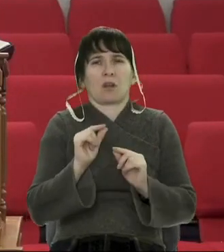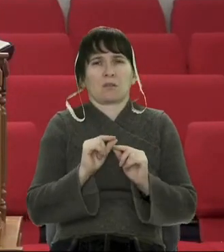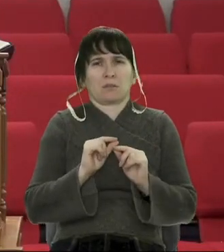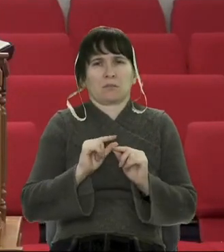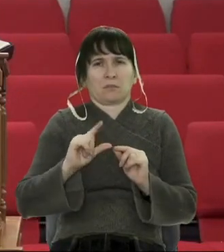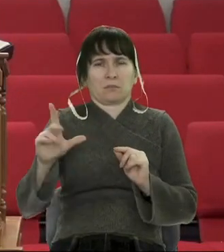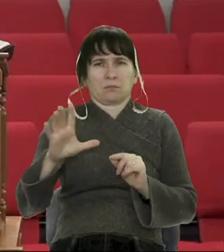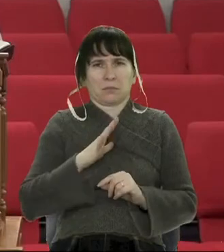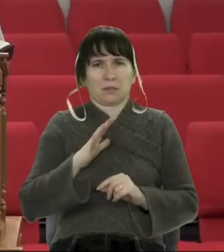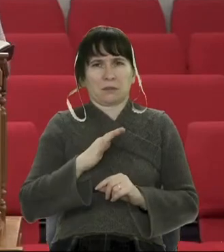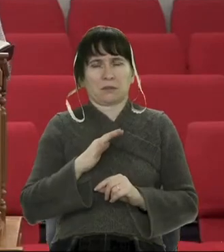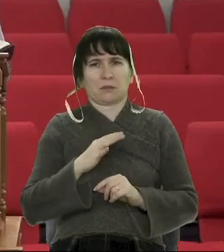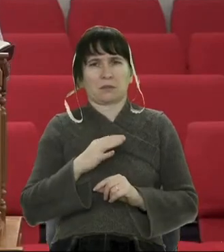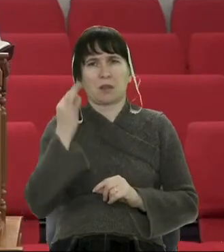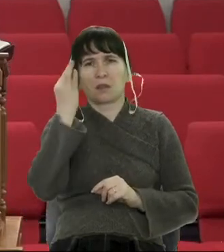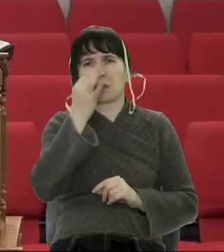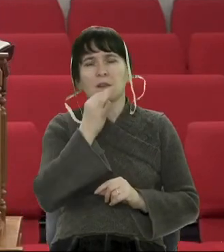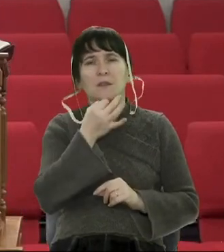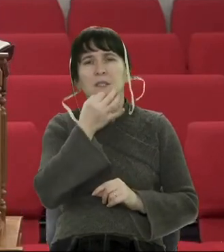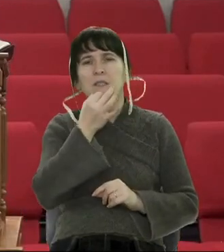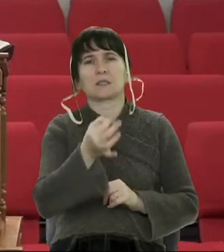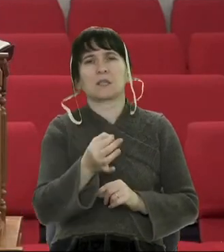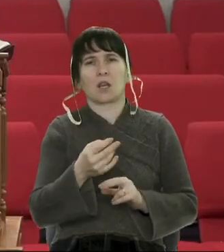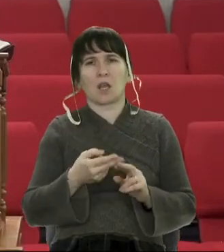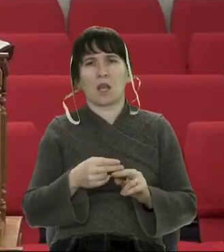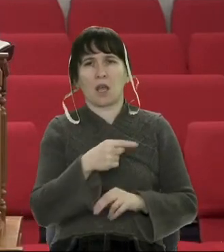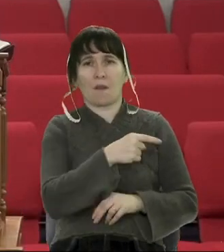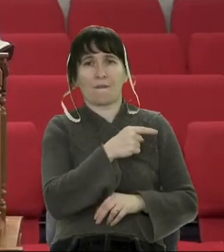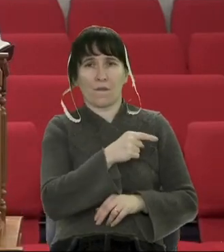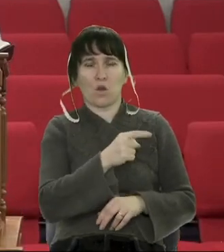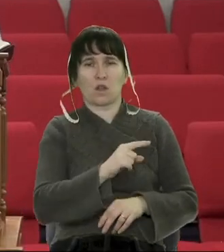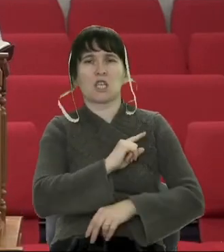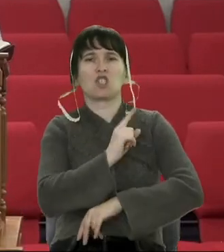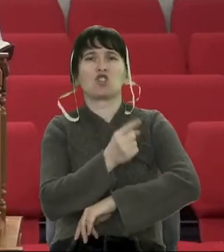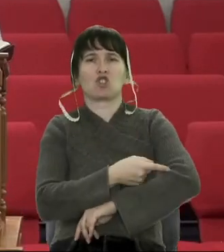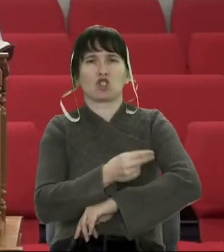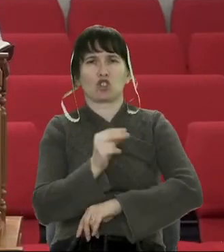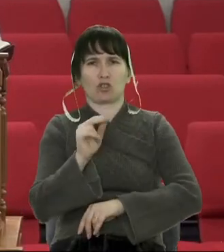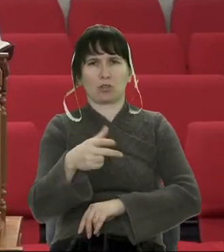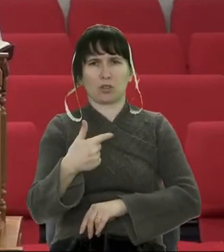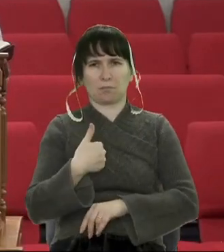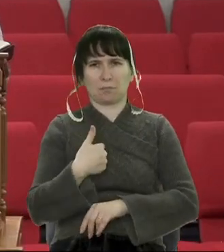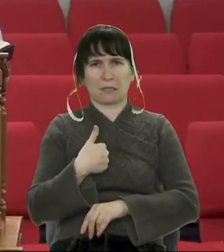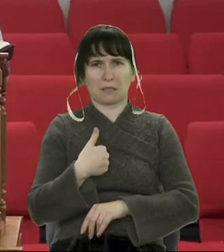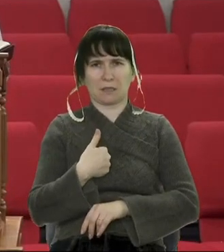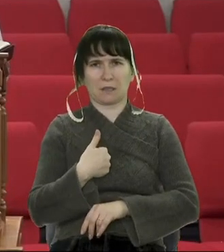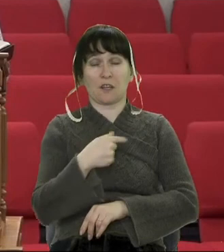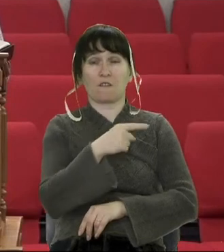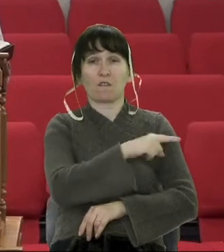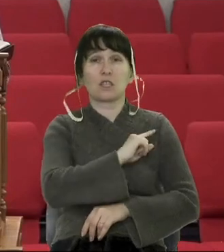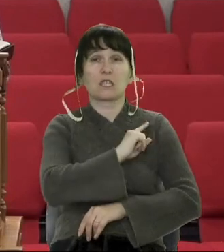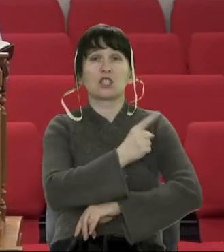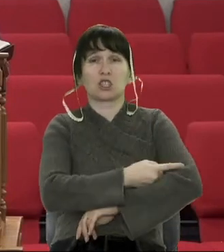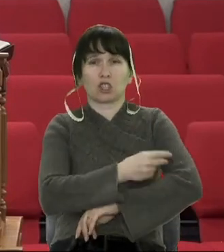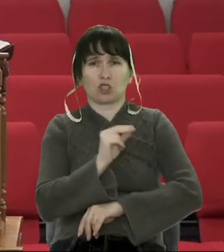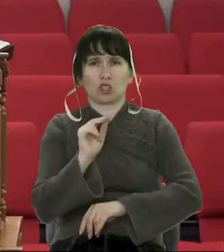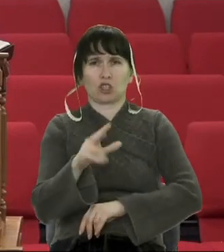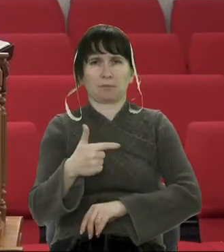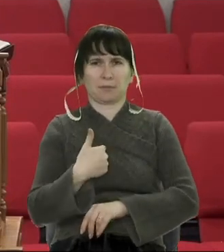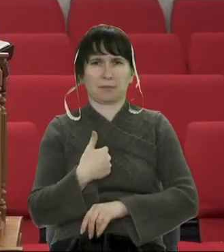«Ці сини сильніші за мене». Каже, вони сильніші за мене.